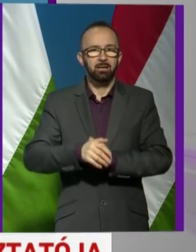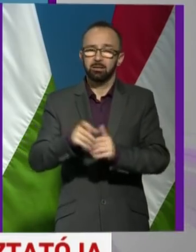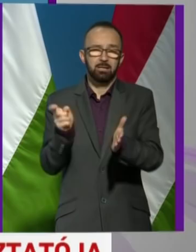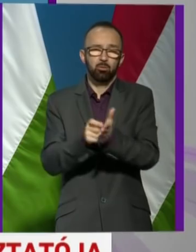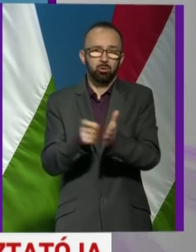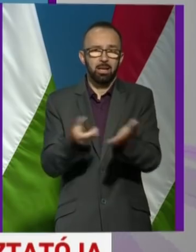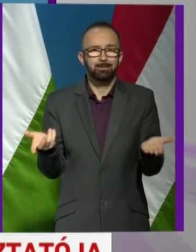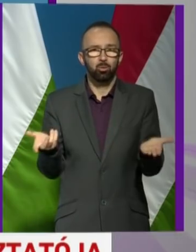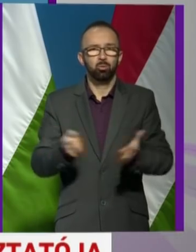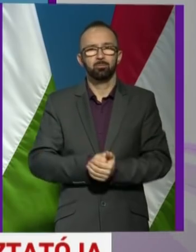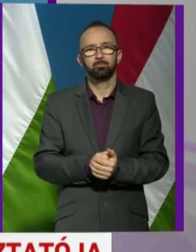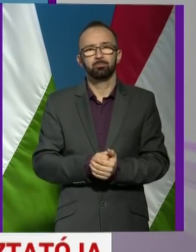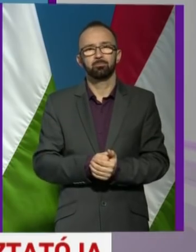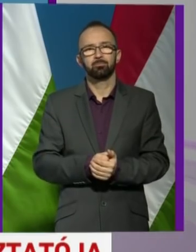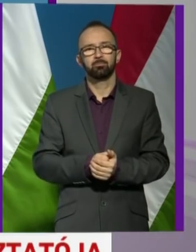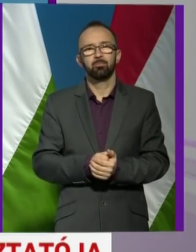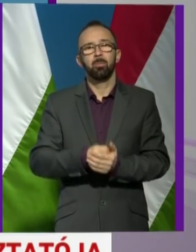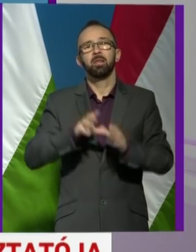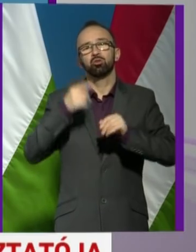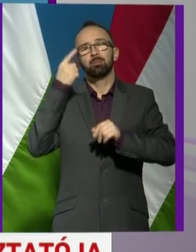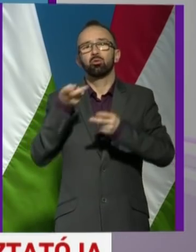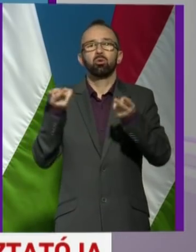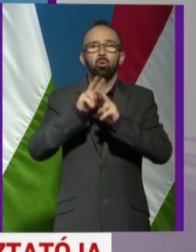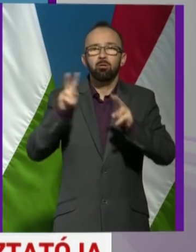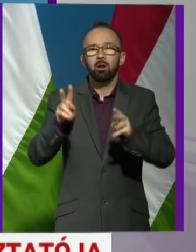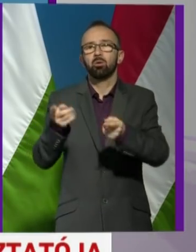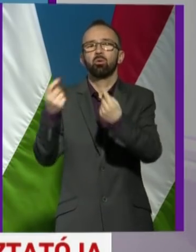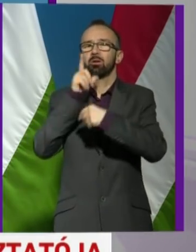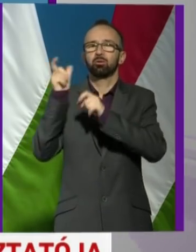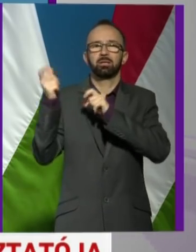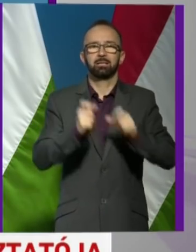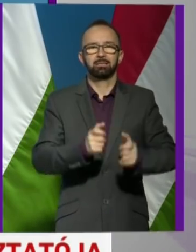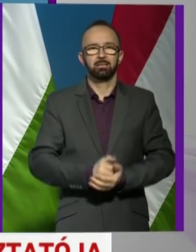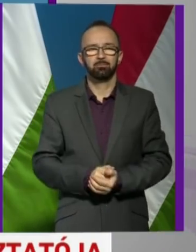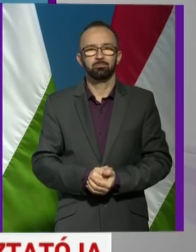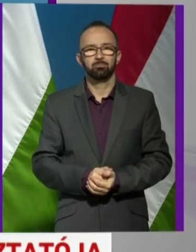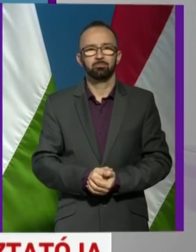nagyon sok állampolgárunkról nem tudjuk, hogy hol van, mert nem élnek ezzel a lehetőségre.